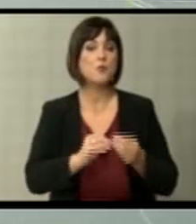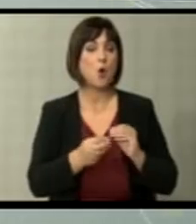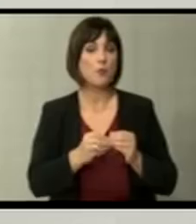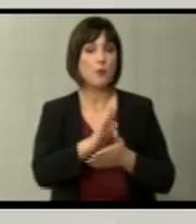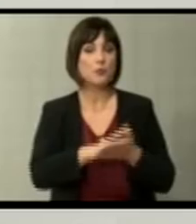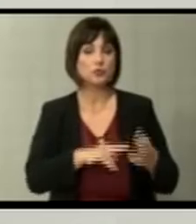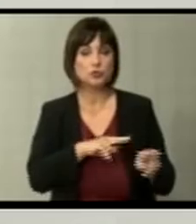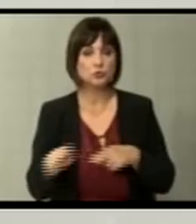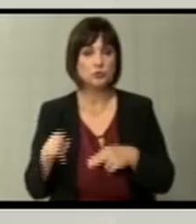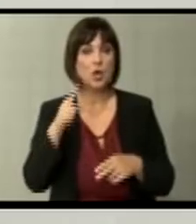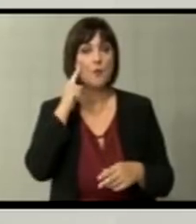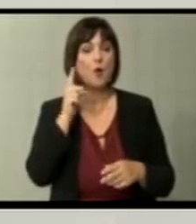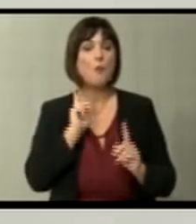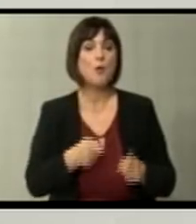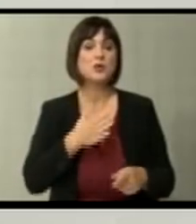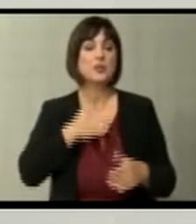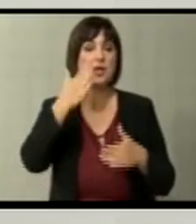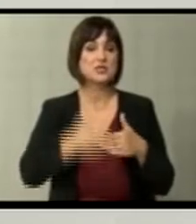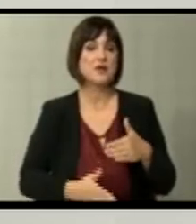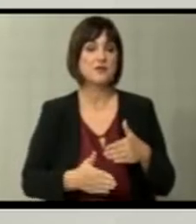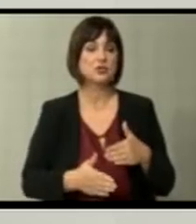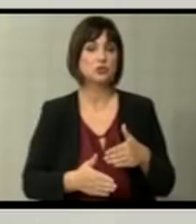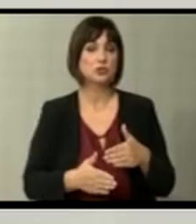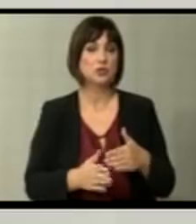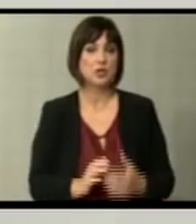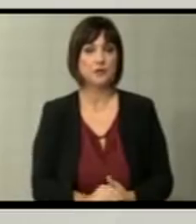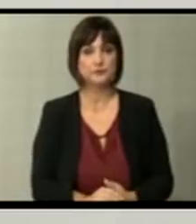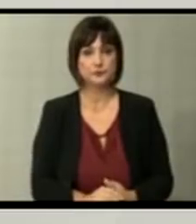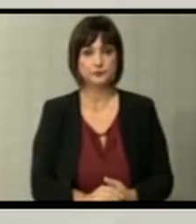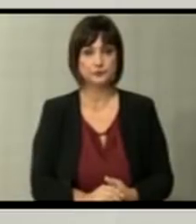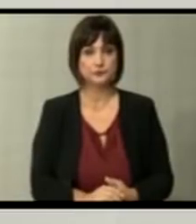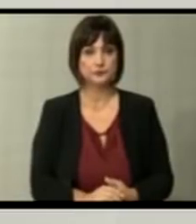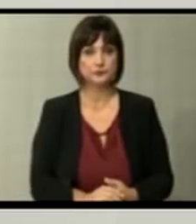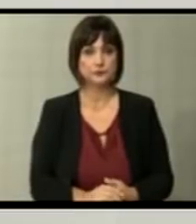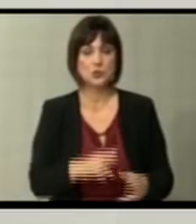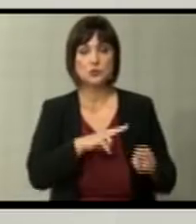поведување постапки, мислам дека може да имаме завршени постапки,